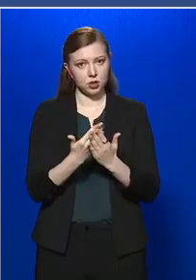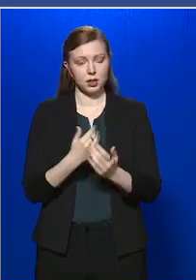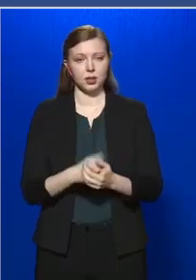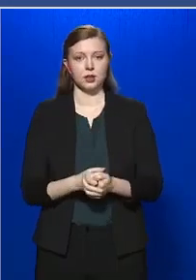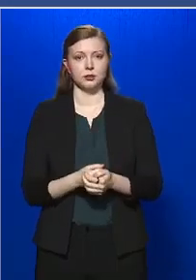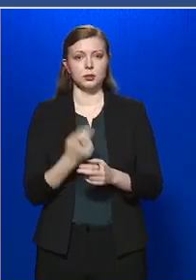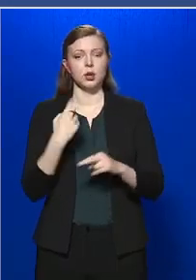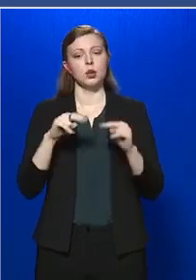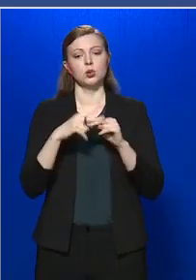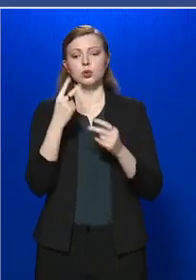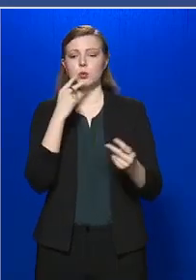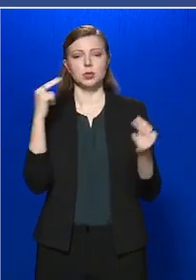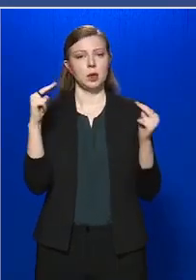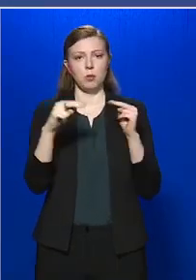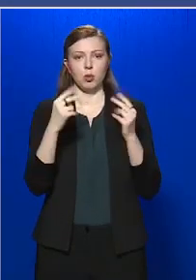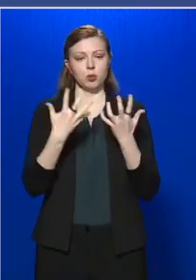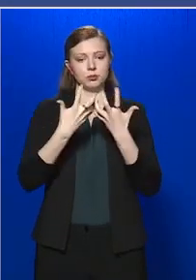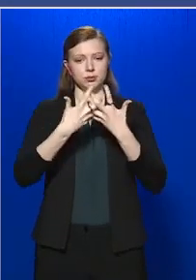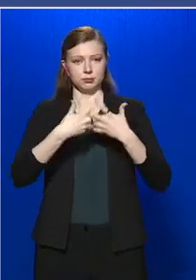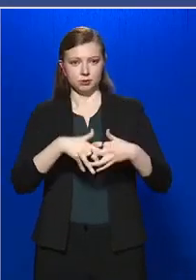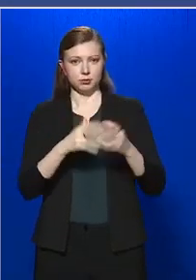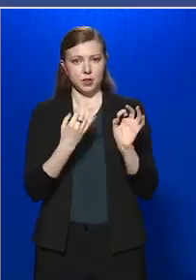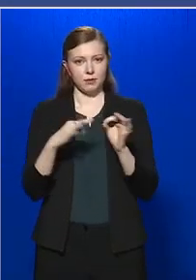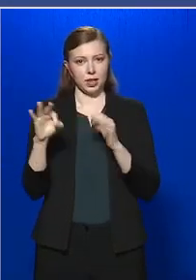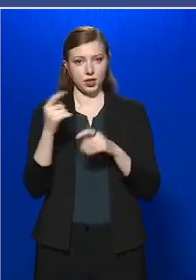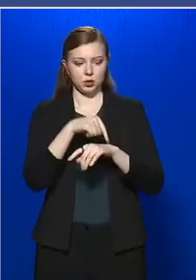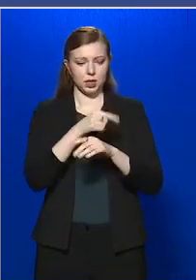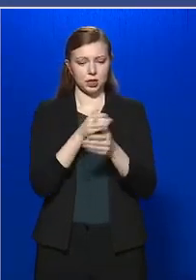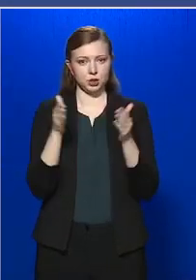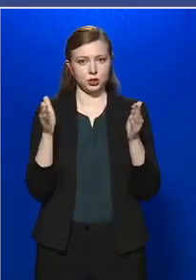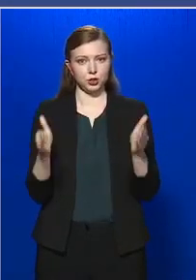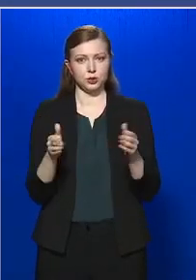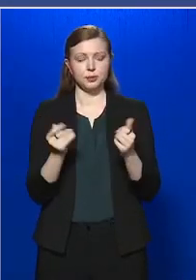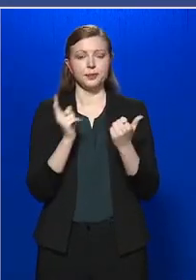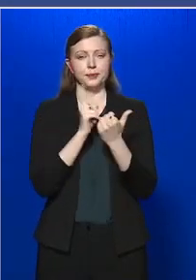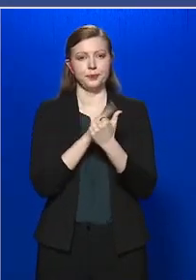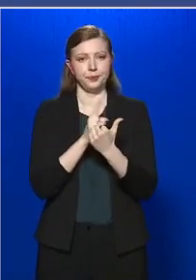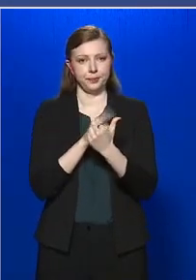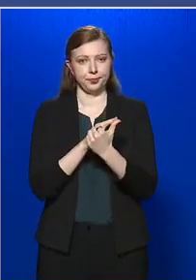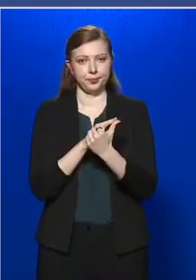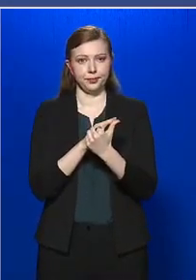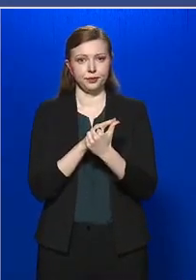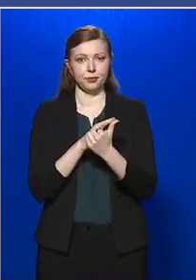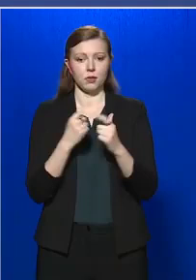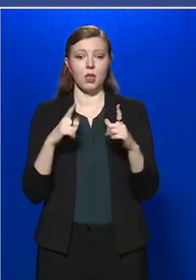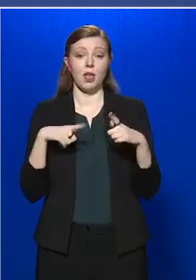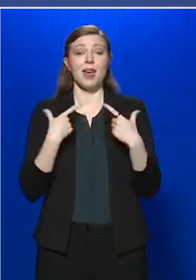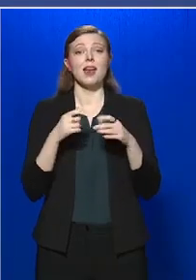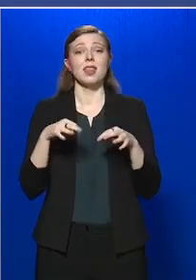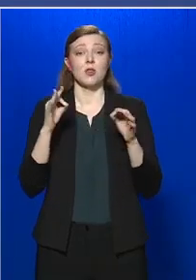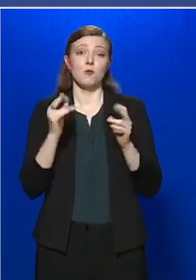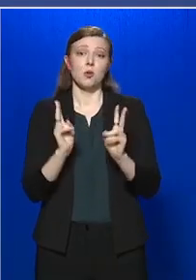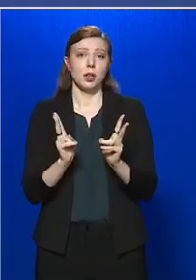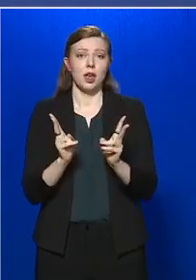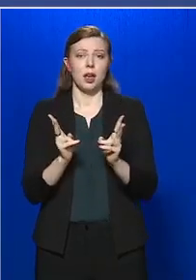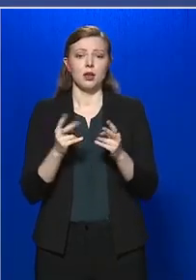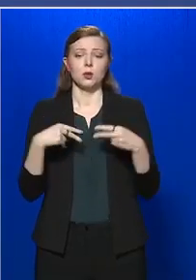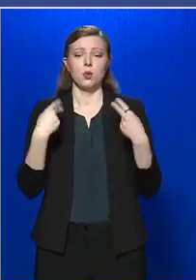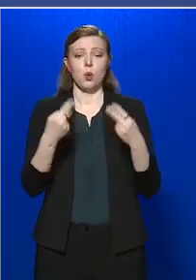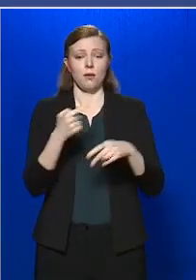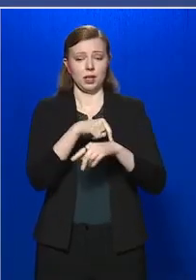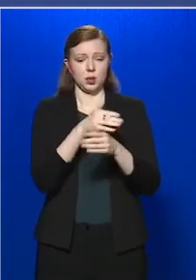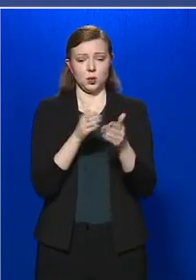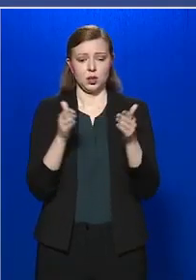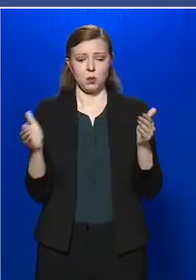Ez több szempontot ötvöz ez a felkészülési időszak. Az első, hogy életek múlnak majd azon, hogy a következő